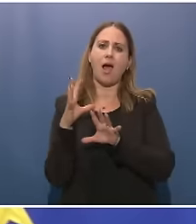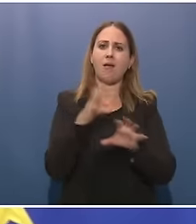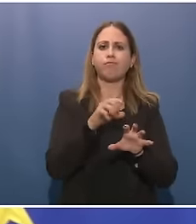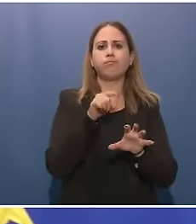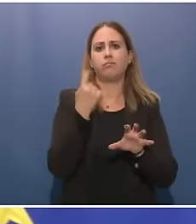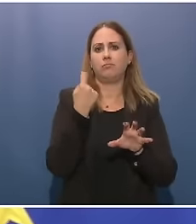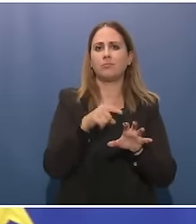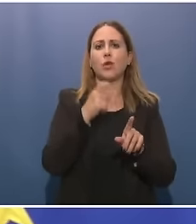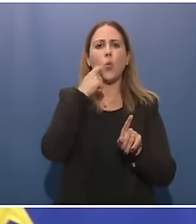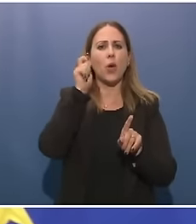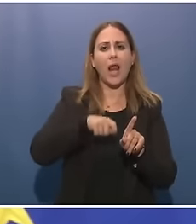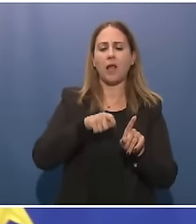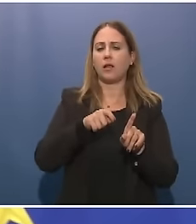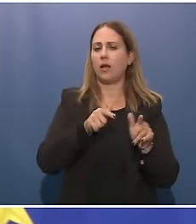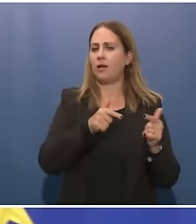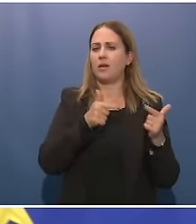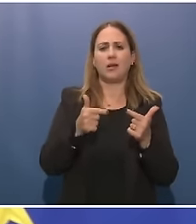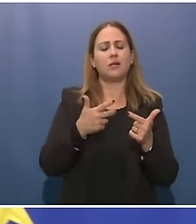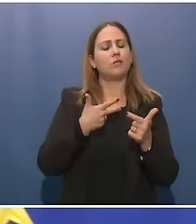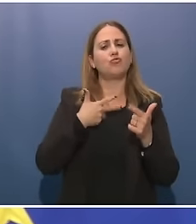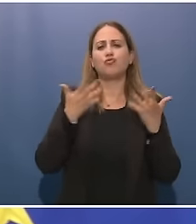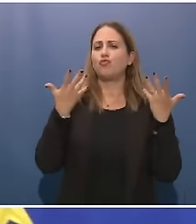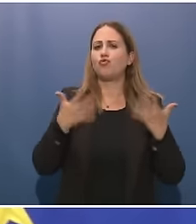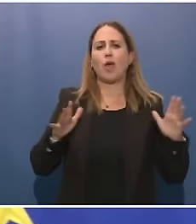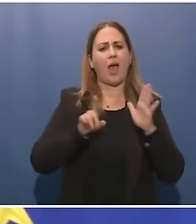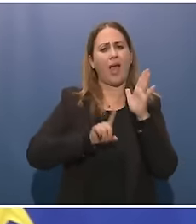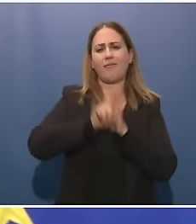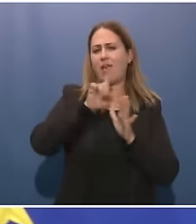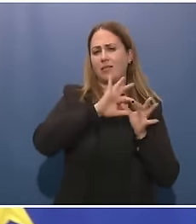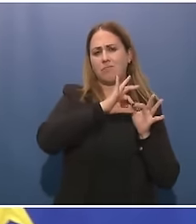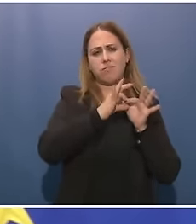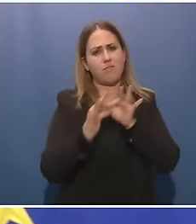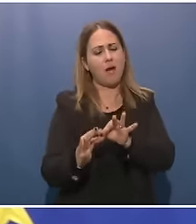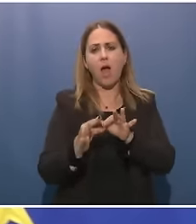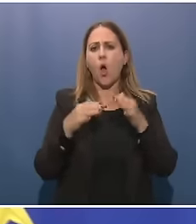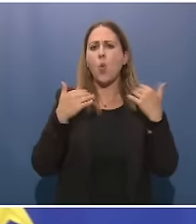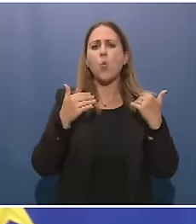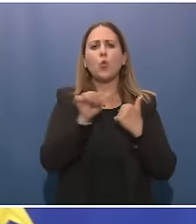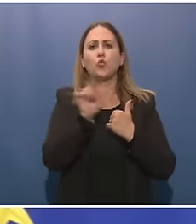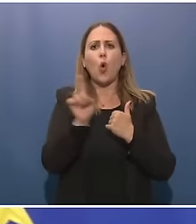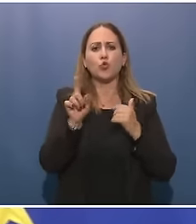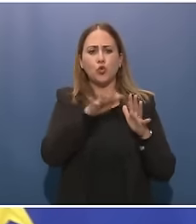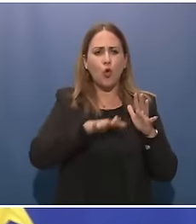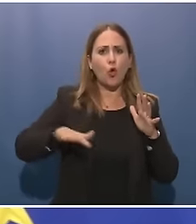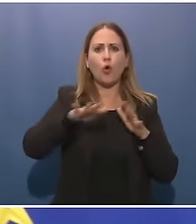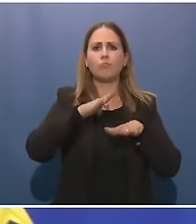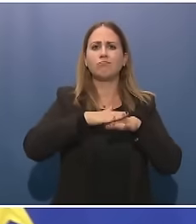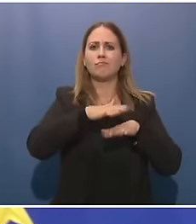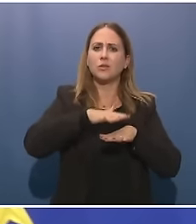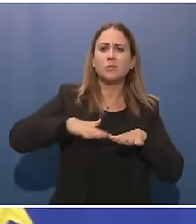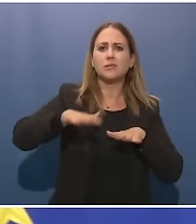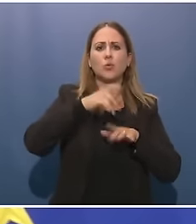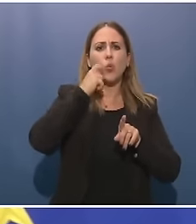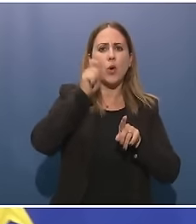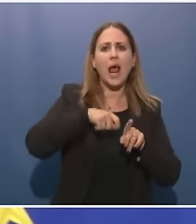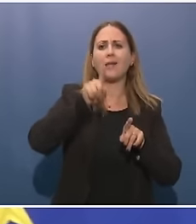destabilizzanti molto oltre i confini nei quali si consuma e come un domino contribuisce a